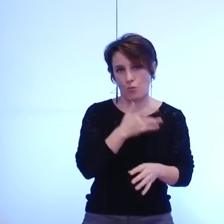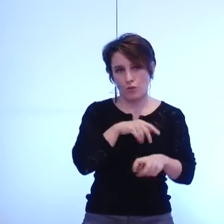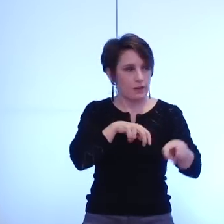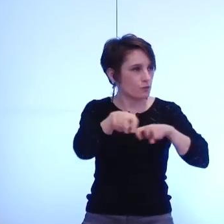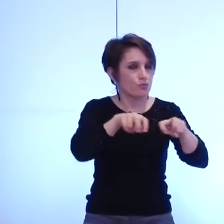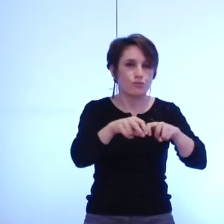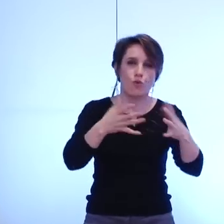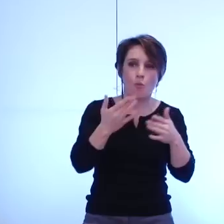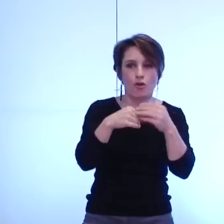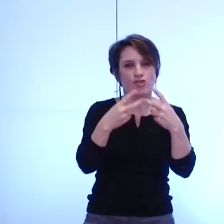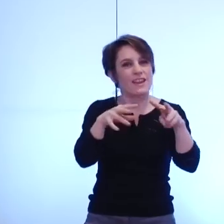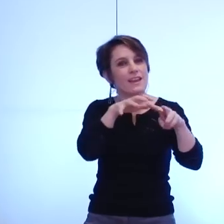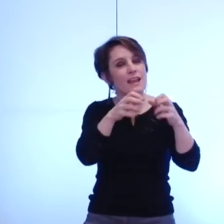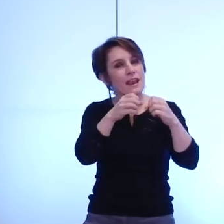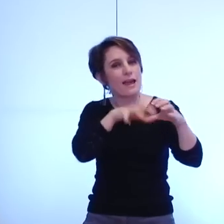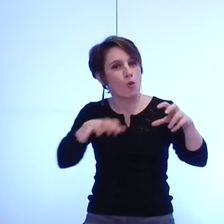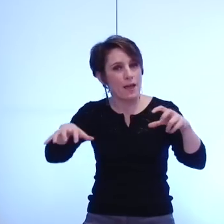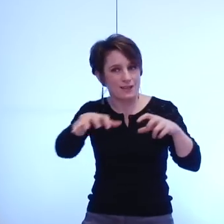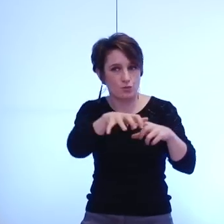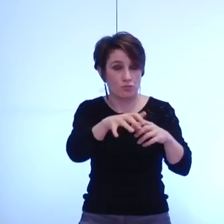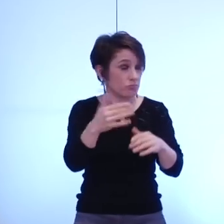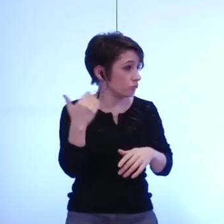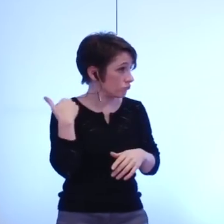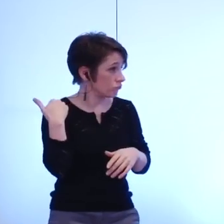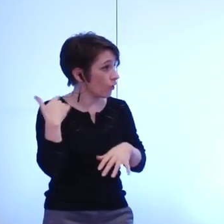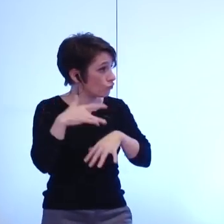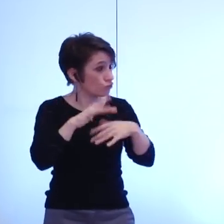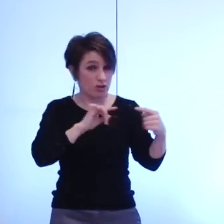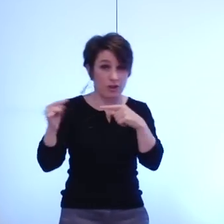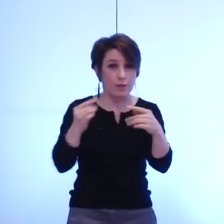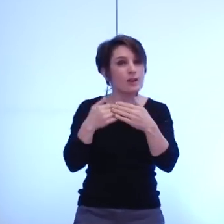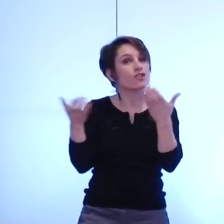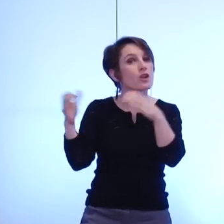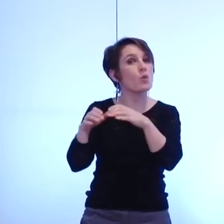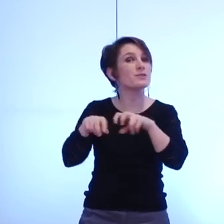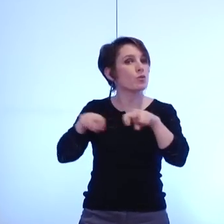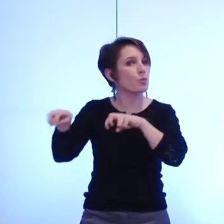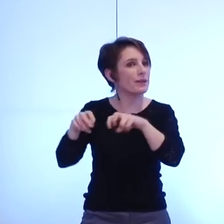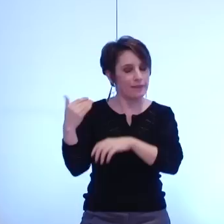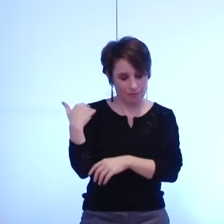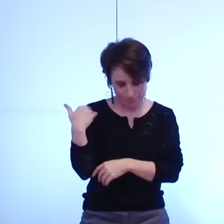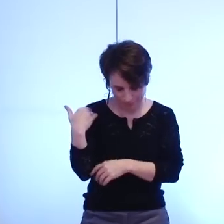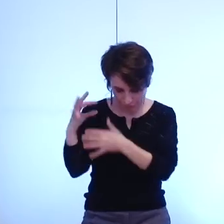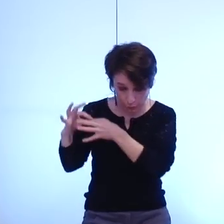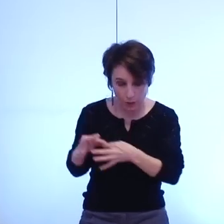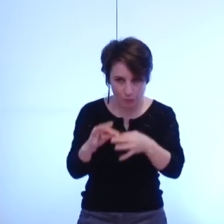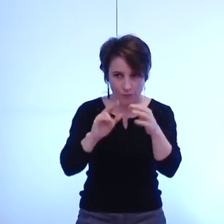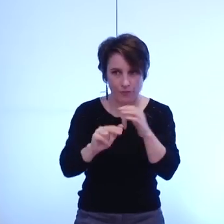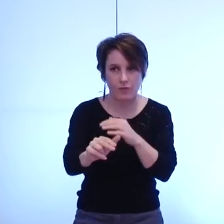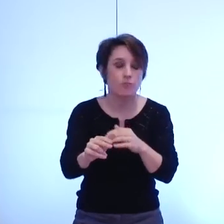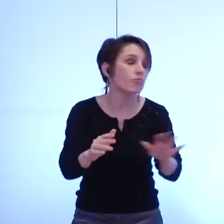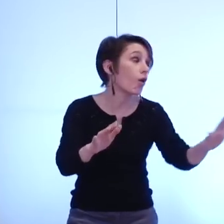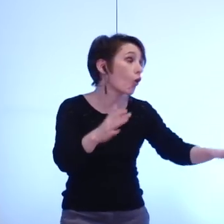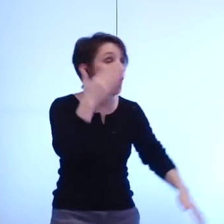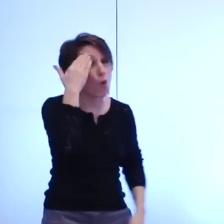nous en avons déjà débattu en commission mobilité alors bien sûr on vous attend on vous